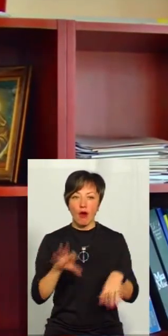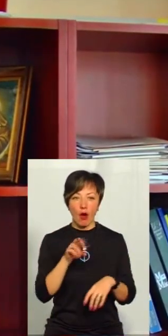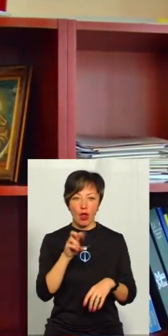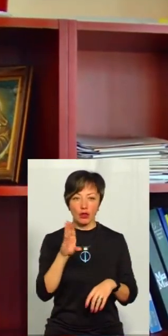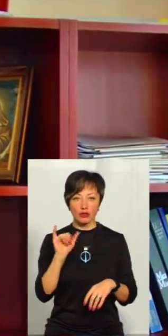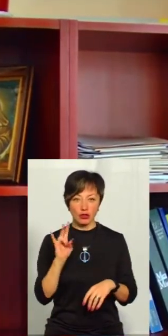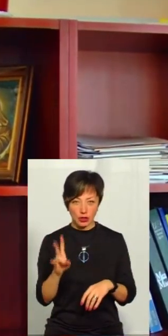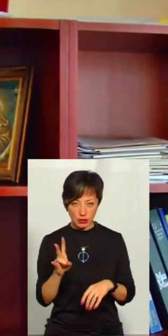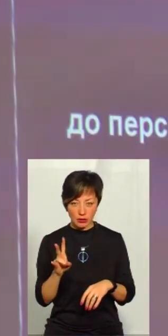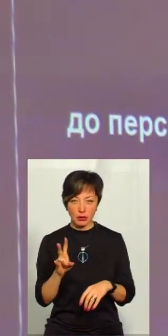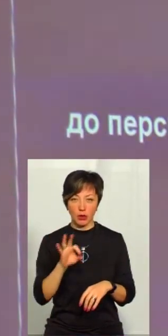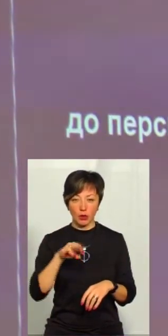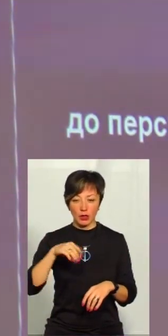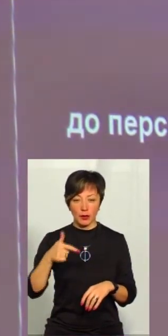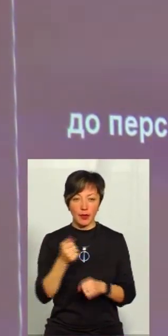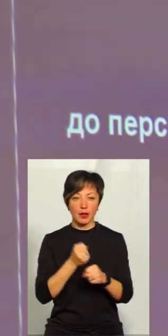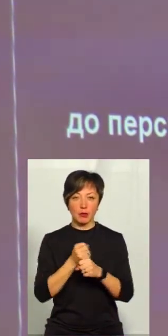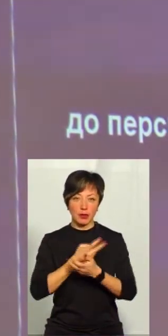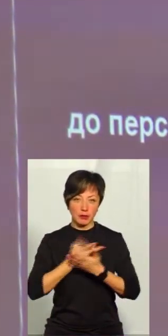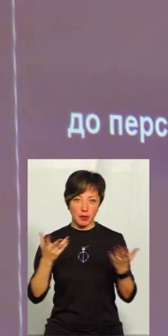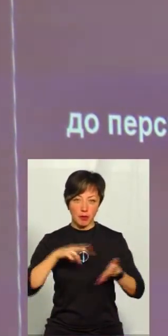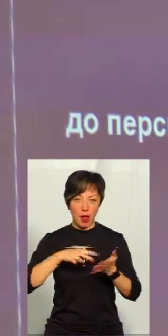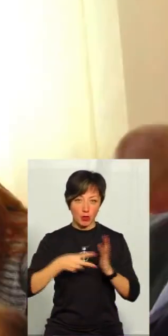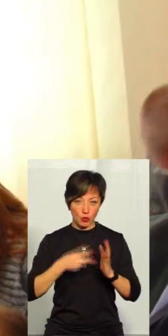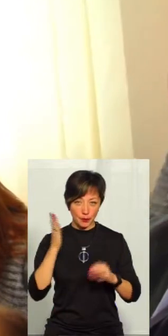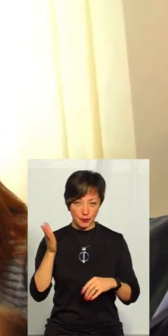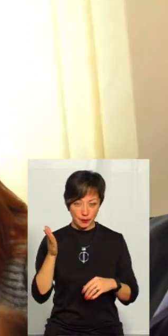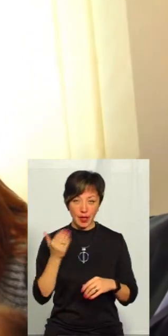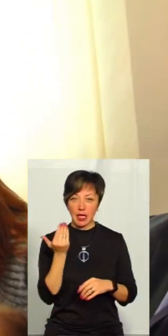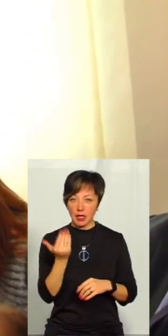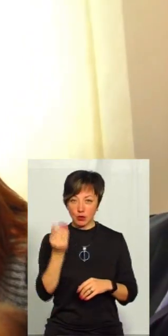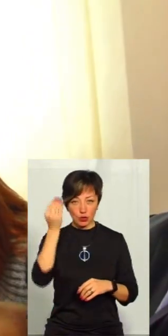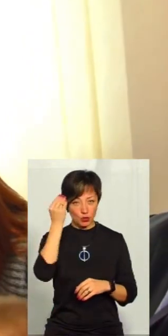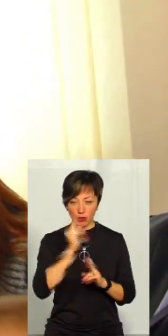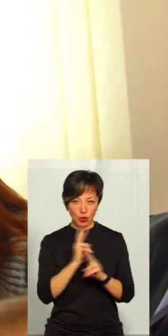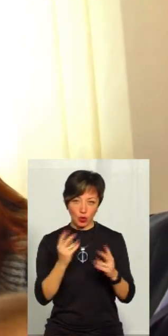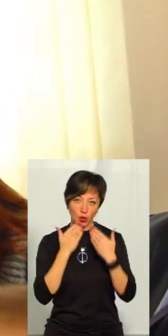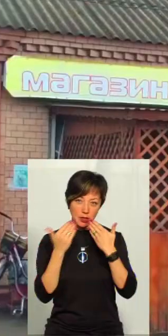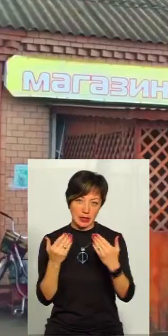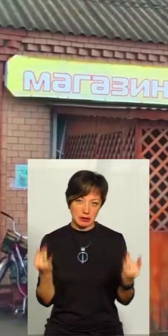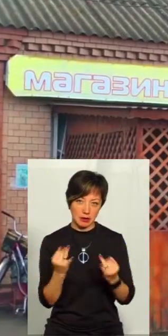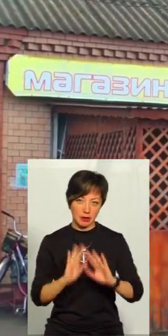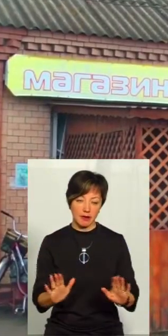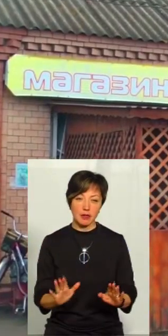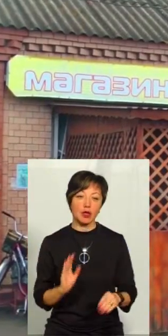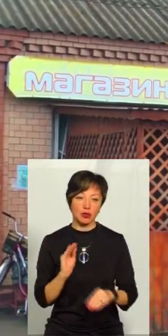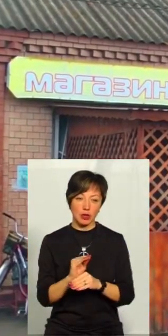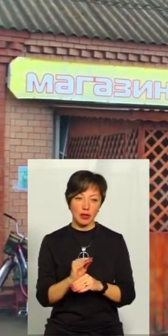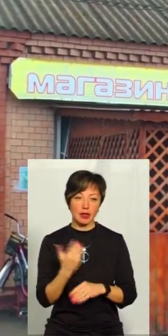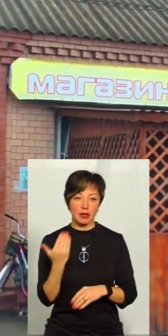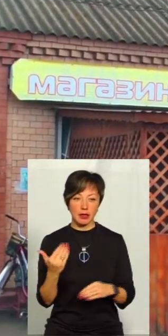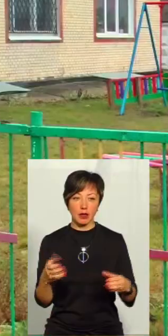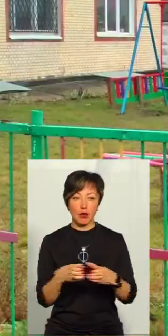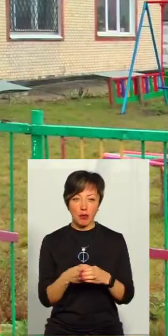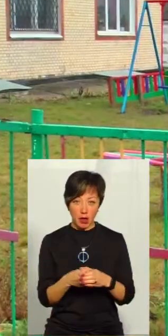Віталія Осядлого, при розробці презентованого перспективного плану, їхньою думкою, ніхто не цікавився. І додає, їхня